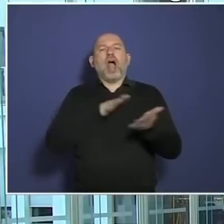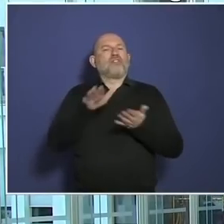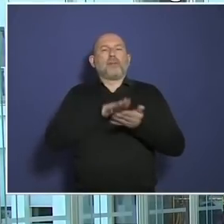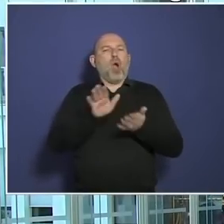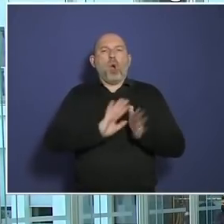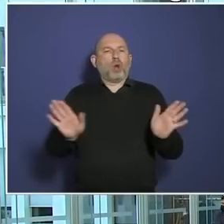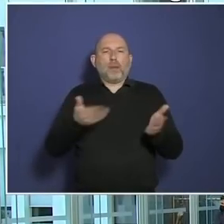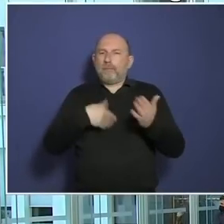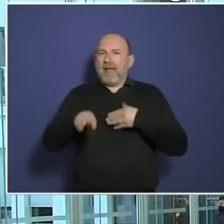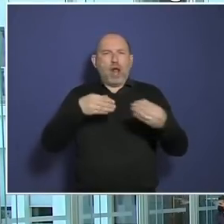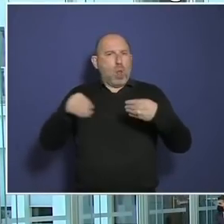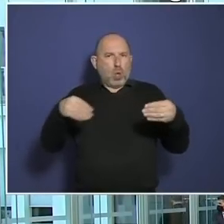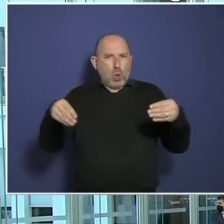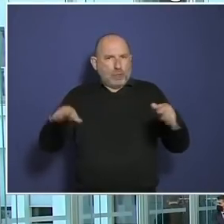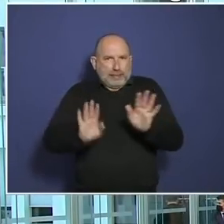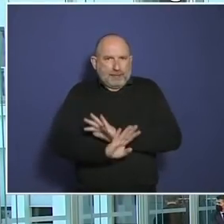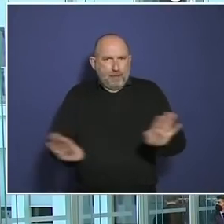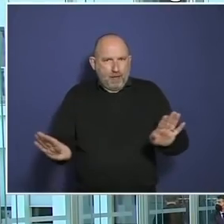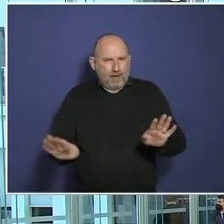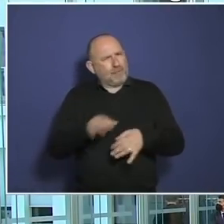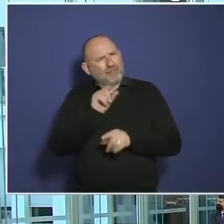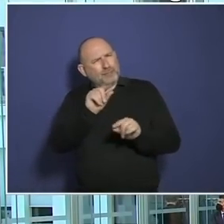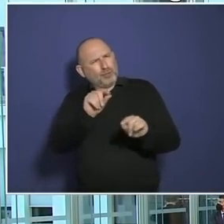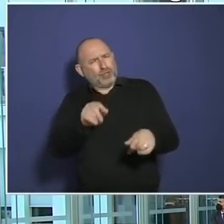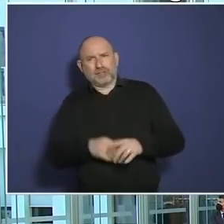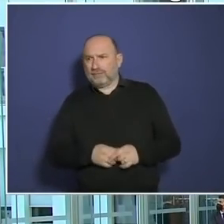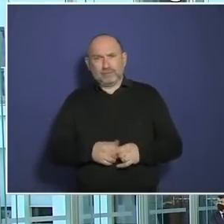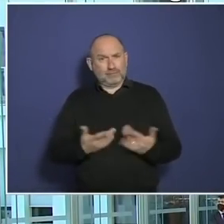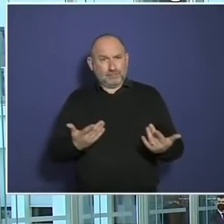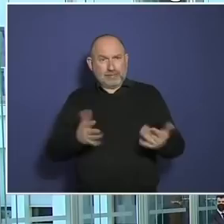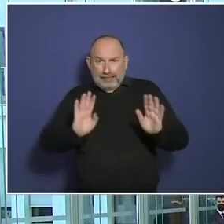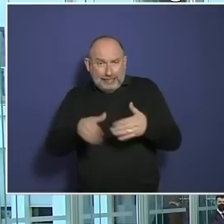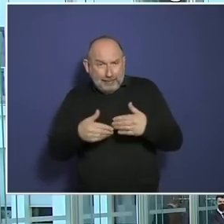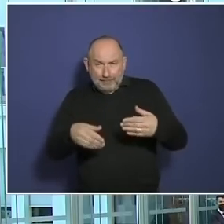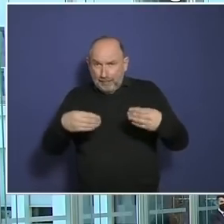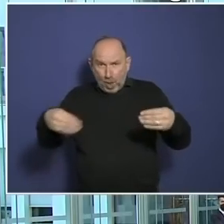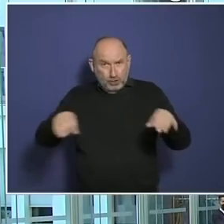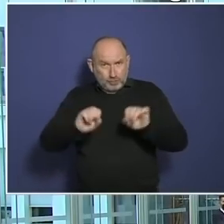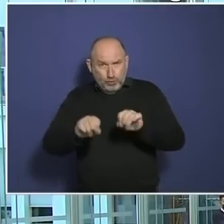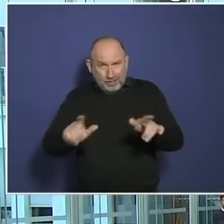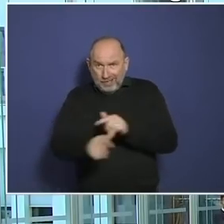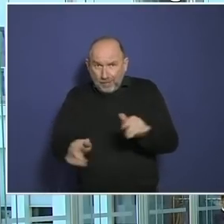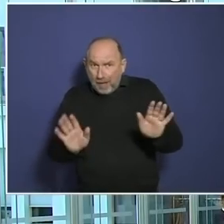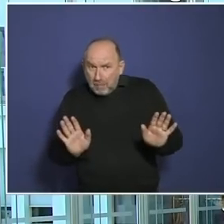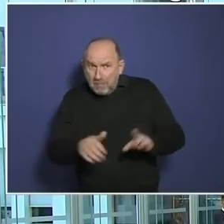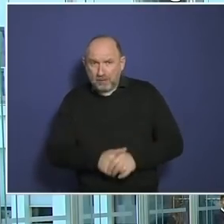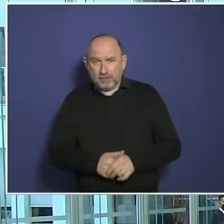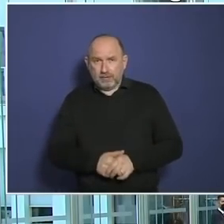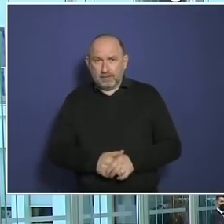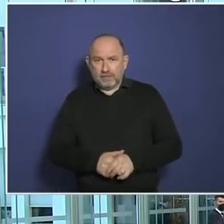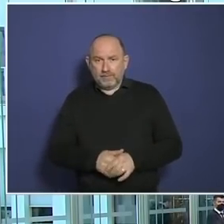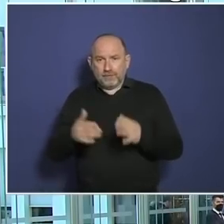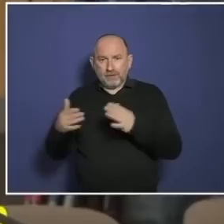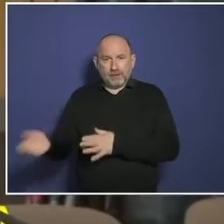genau? Heißt das, weil es gar keine Lockerungsmöglichkeiten mehr gibt? Und was ist eigentlich noch der Unterschied zu einer